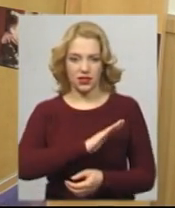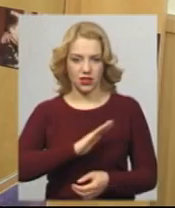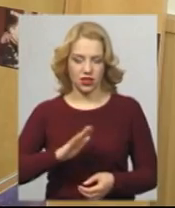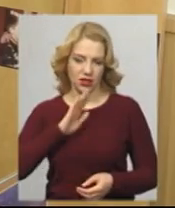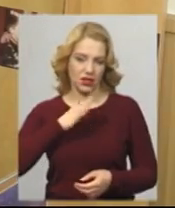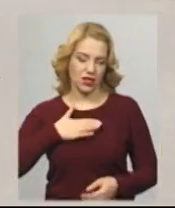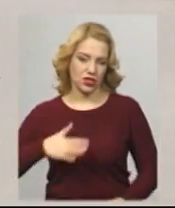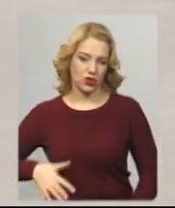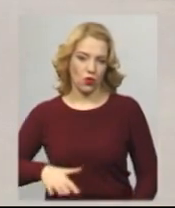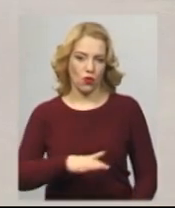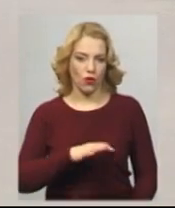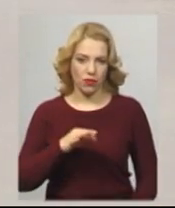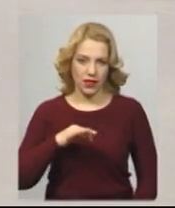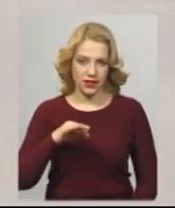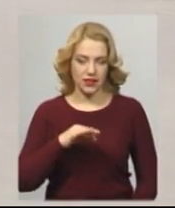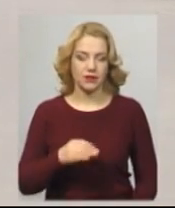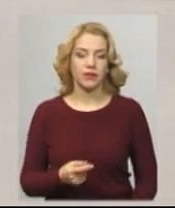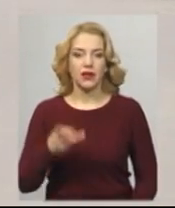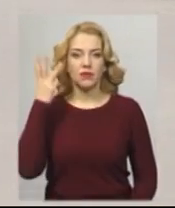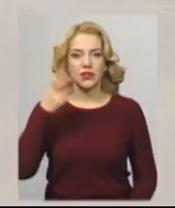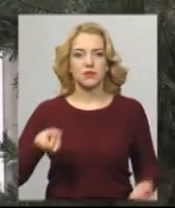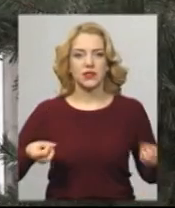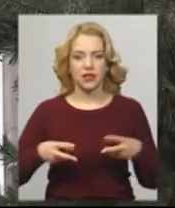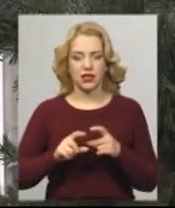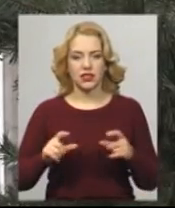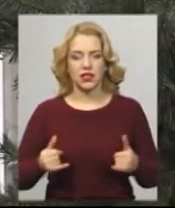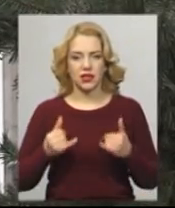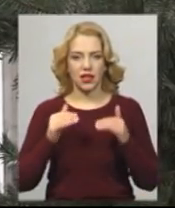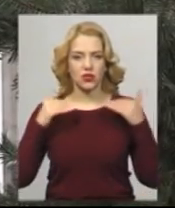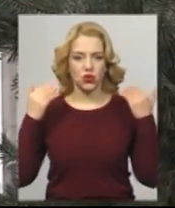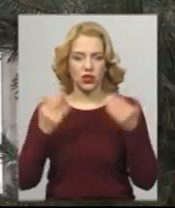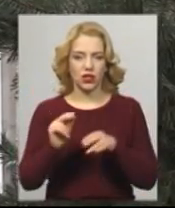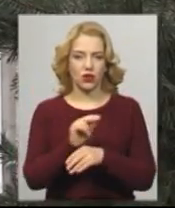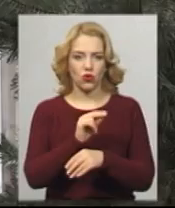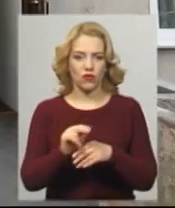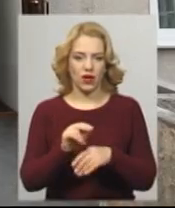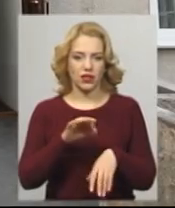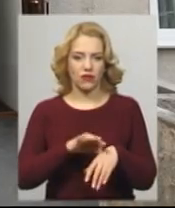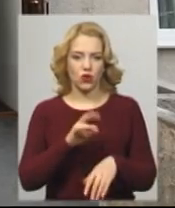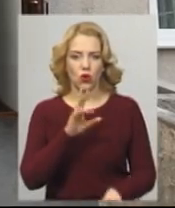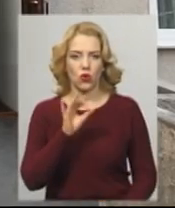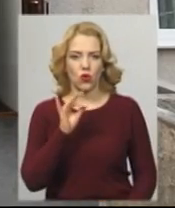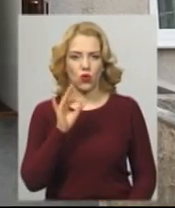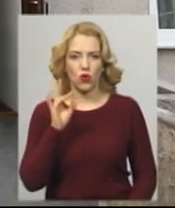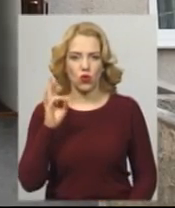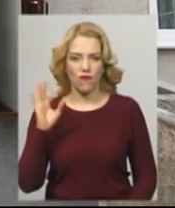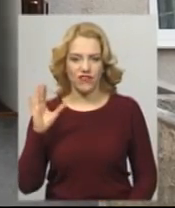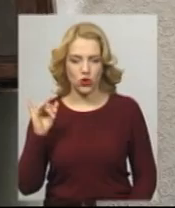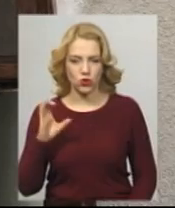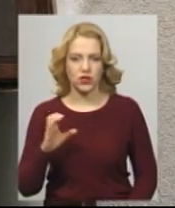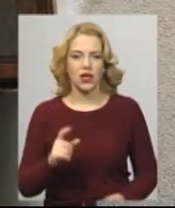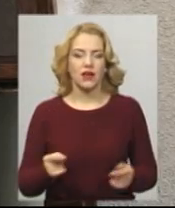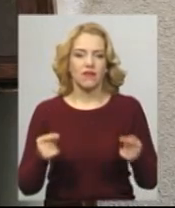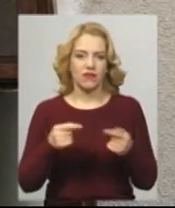теренах нашої області. В Хмельницькому спеціальним закладом для ізоляції та лікування хворих на коронавірус визначено Хмельницьку міську